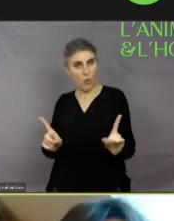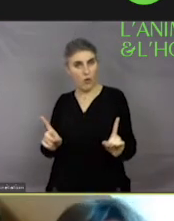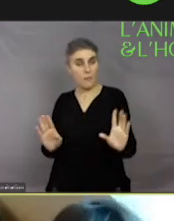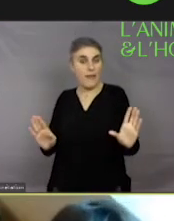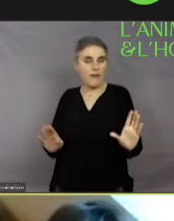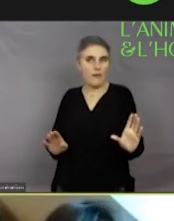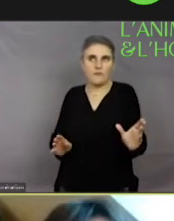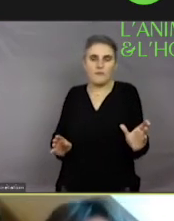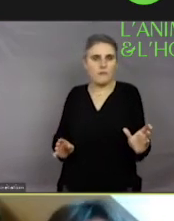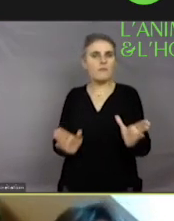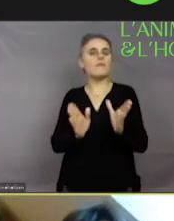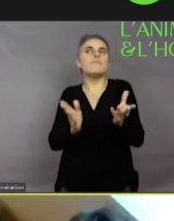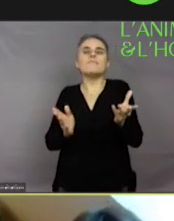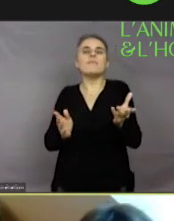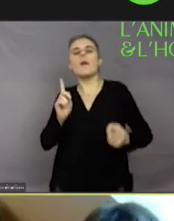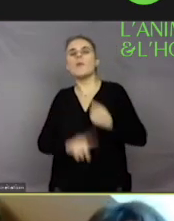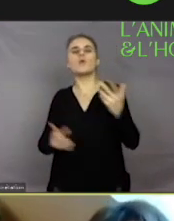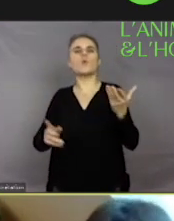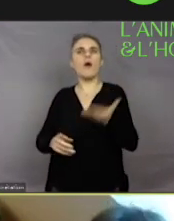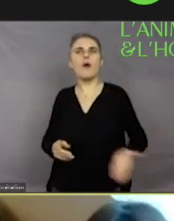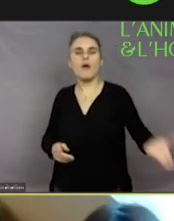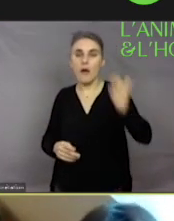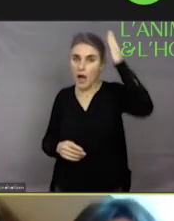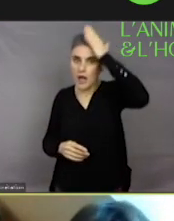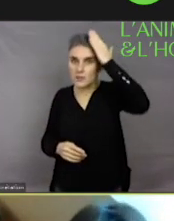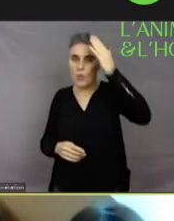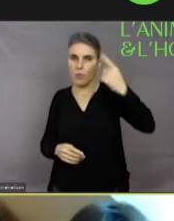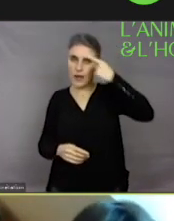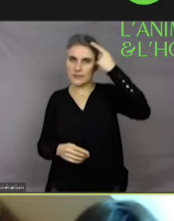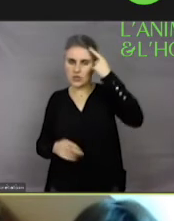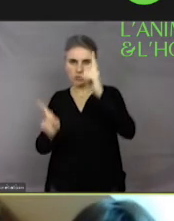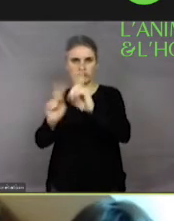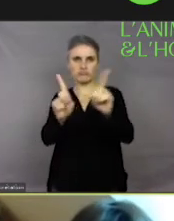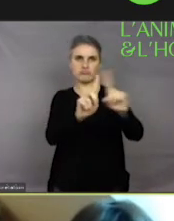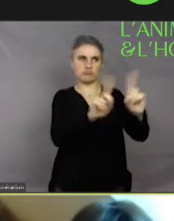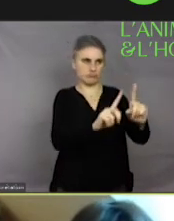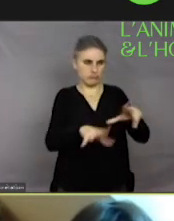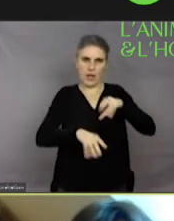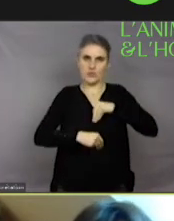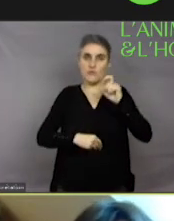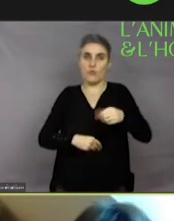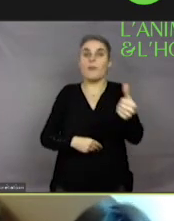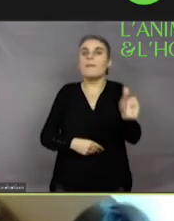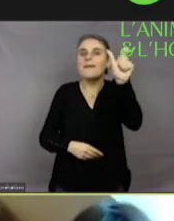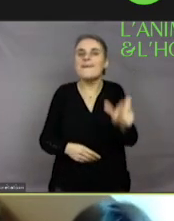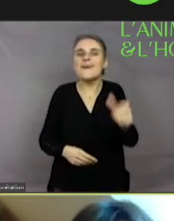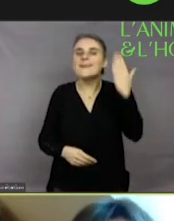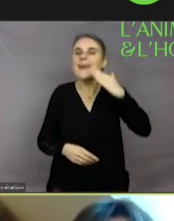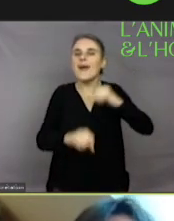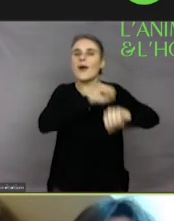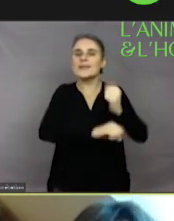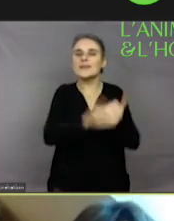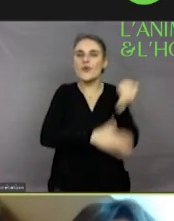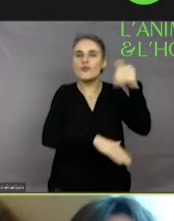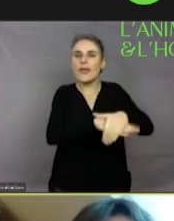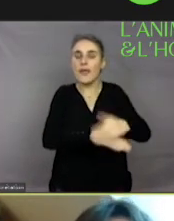différents types d'intelligence. Vous le savez bien, Yolen, puisque vous avez créé cette journée mondiale des intelligences animales, il